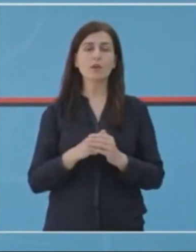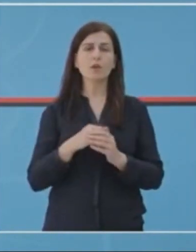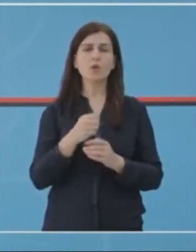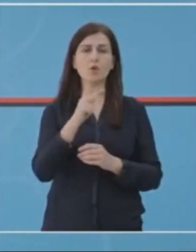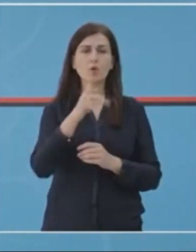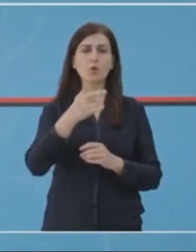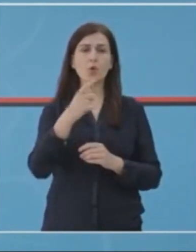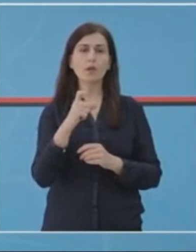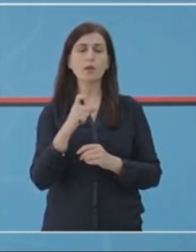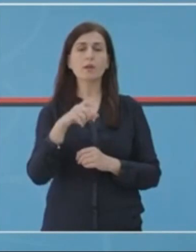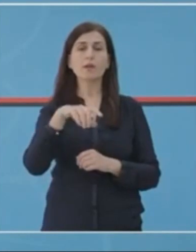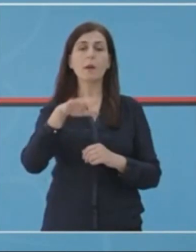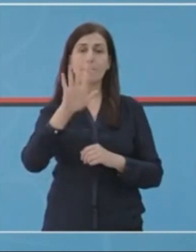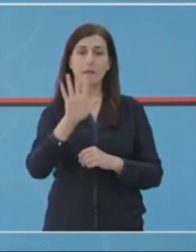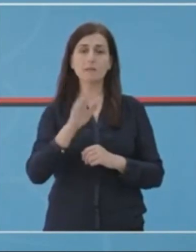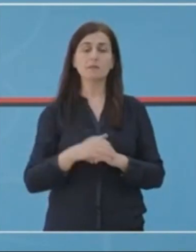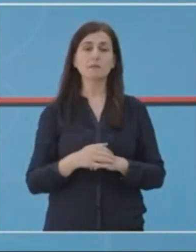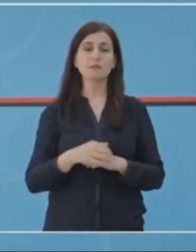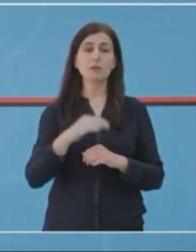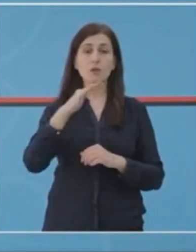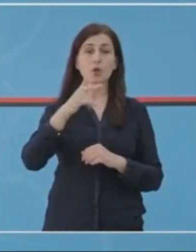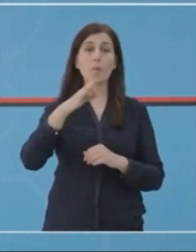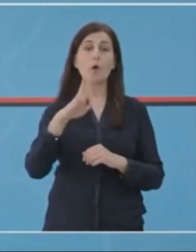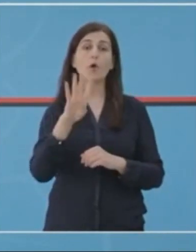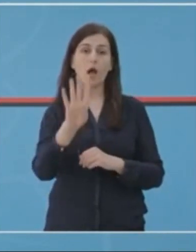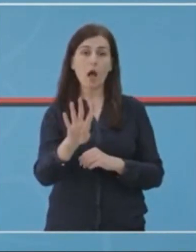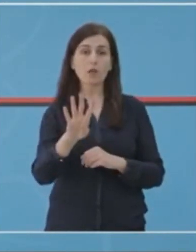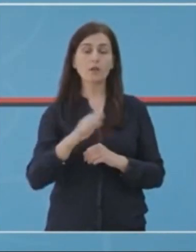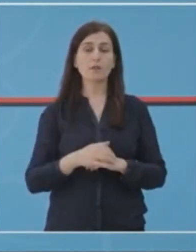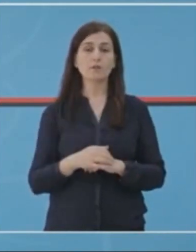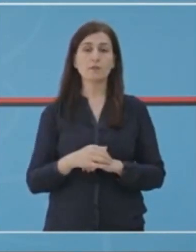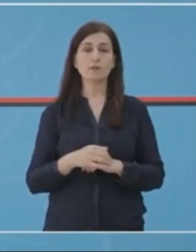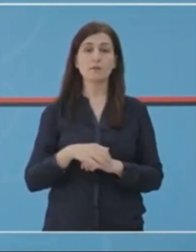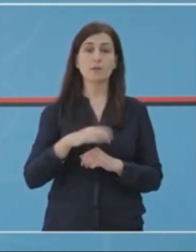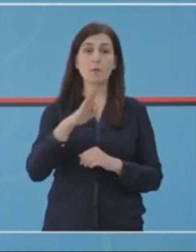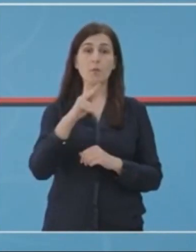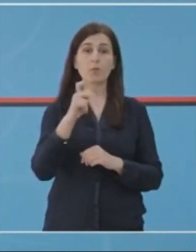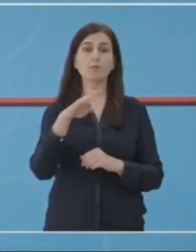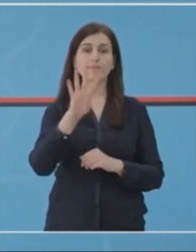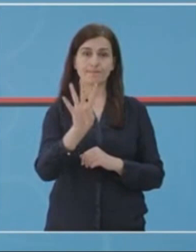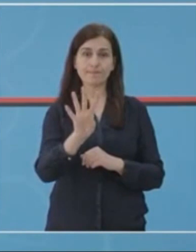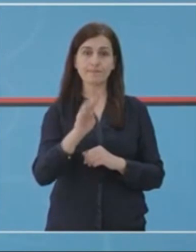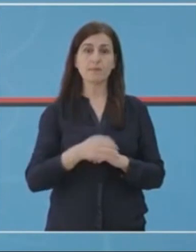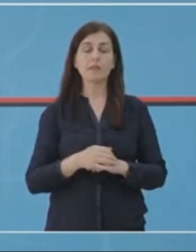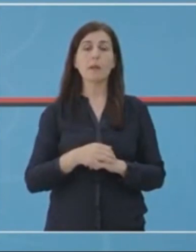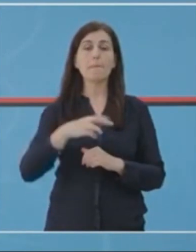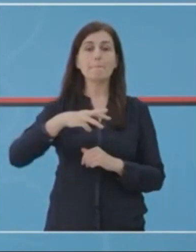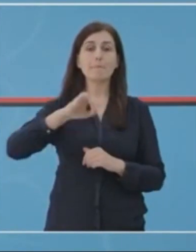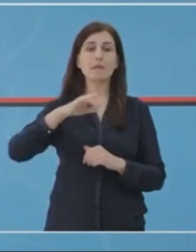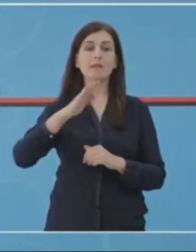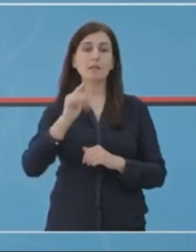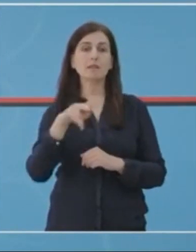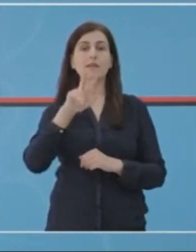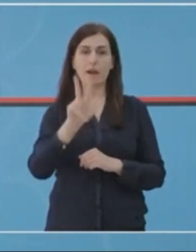Kruj 5 raste, Tropoj 4 raste, Puk 4 raste, Mirdit